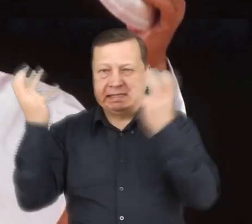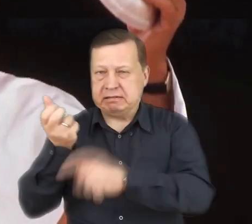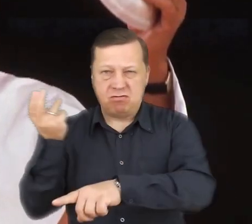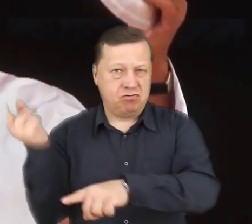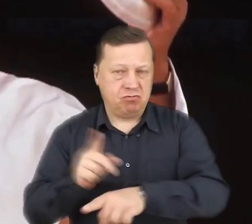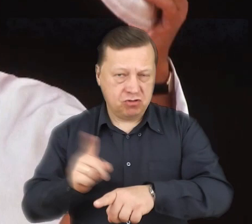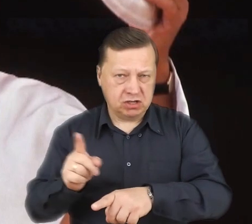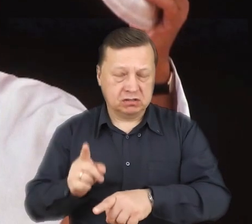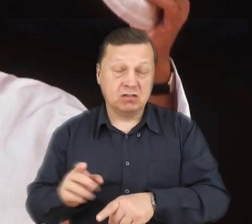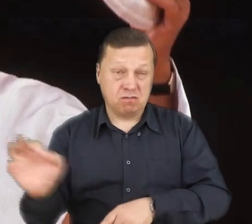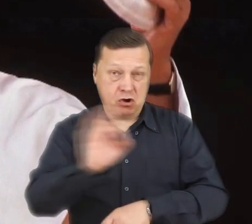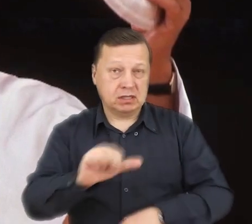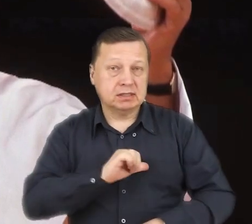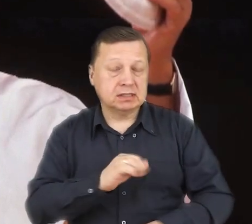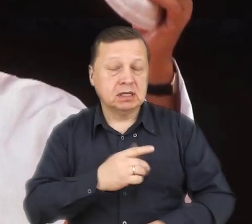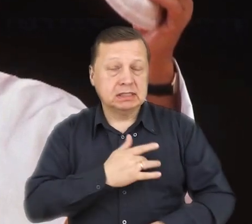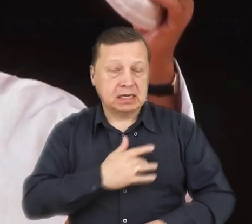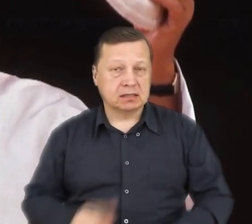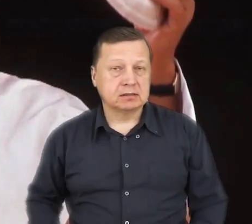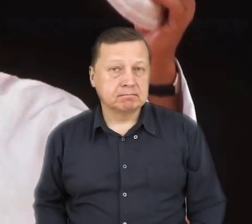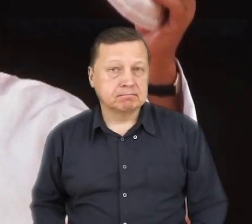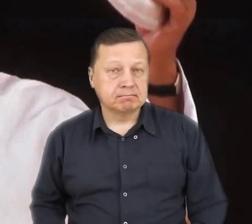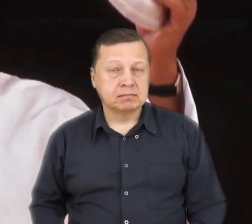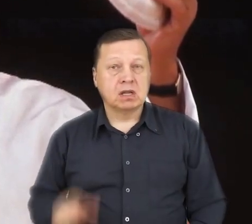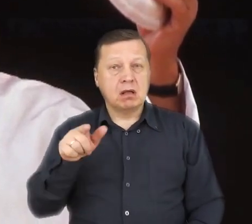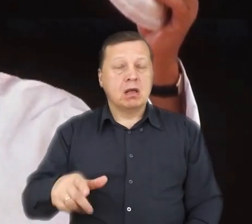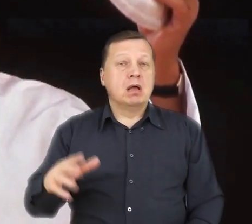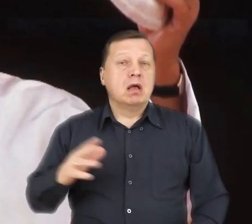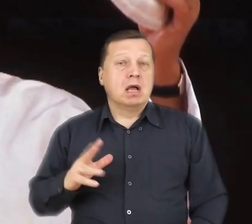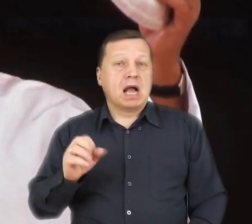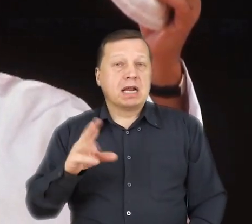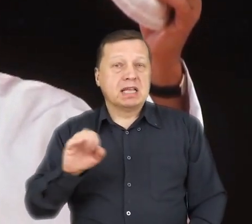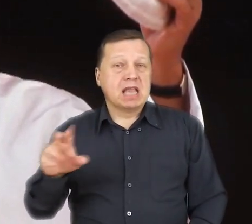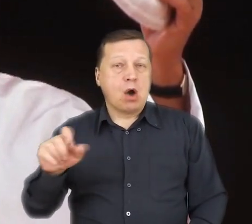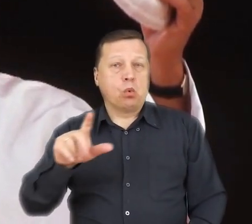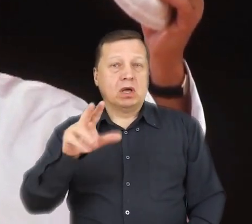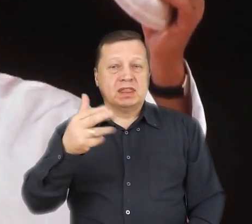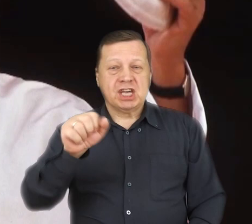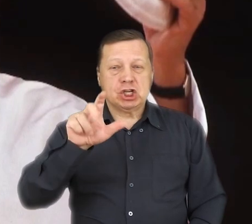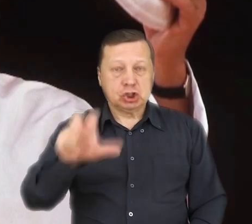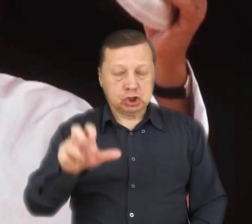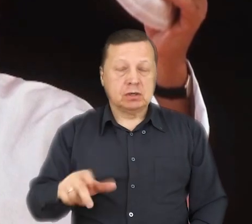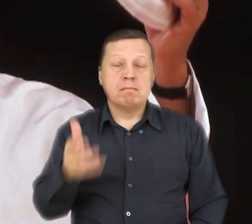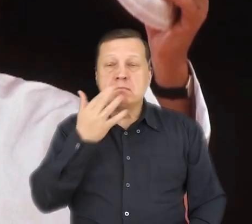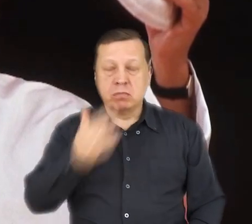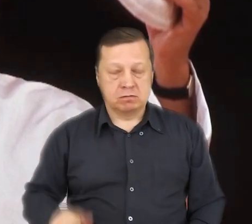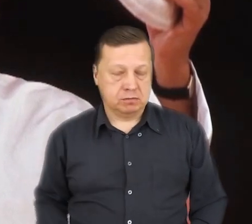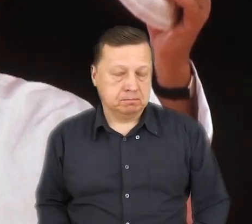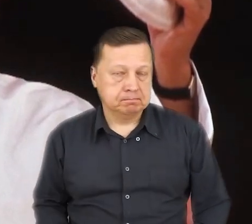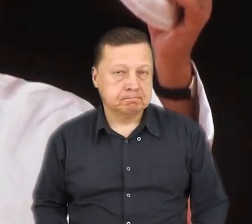ciemności, jakie panują w naszych sercach. Jak zauważył kardynał Kazimierz Nycz,